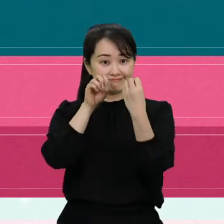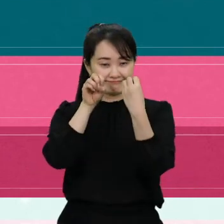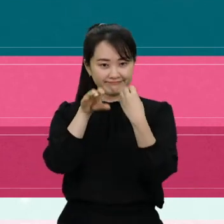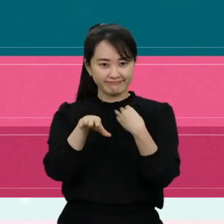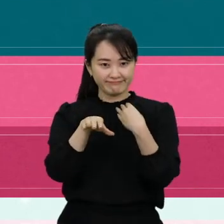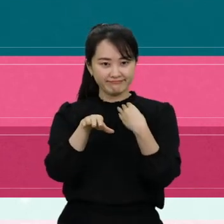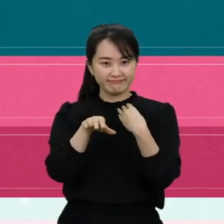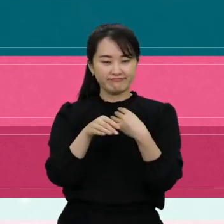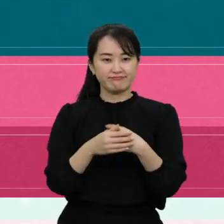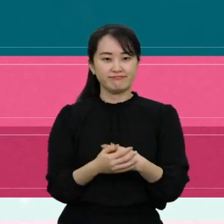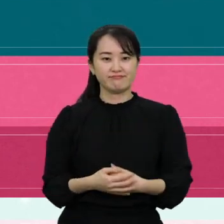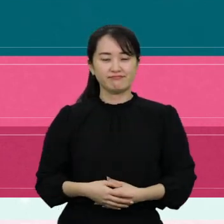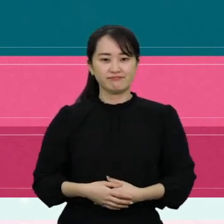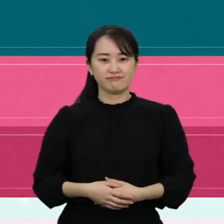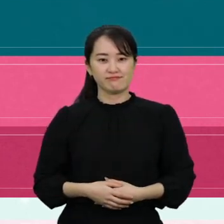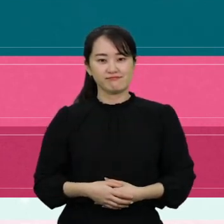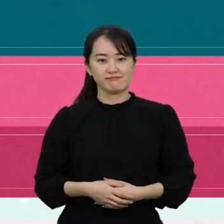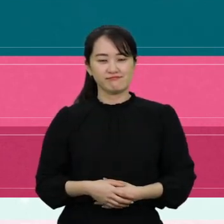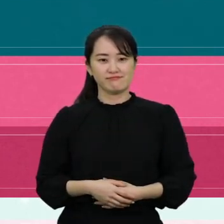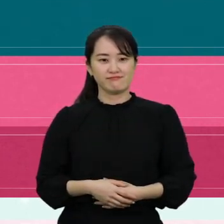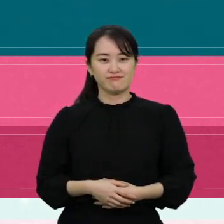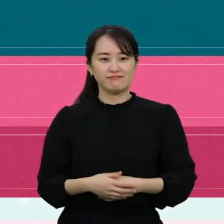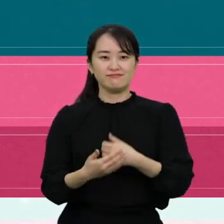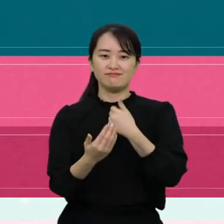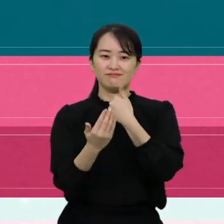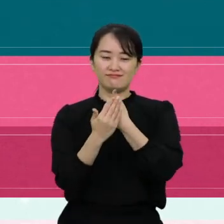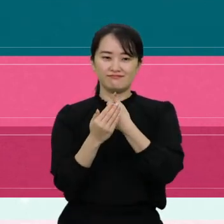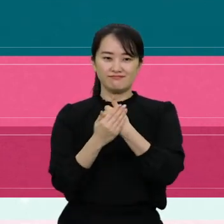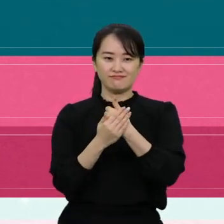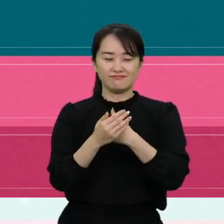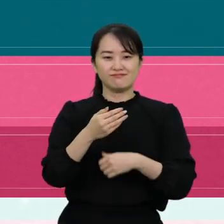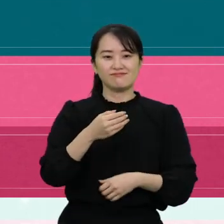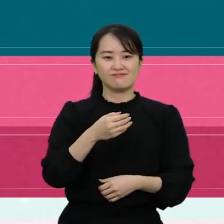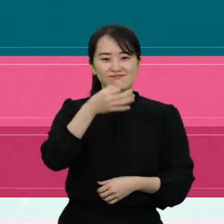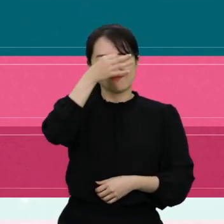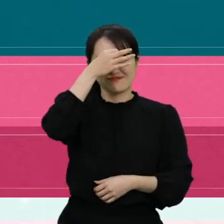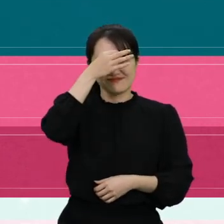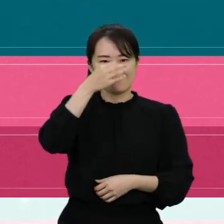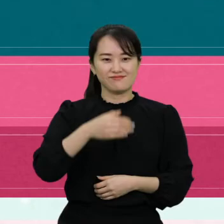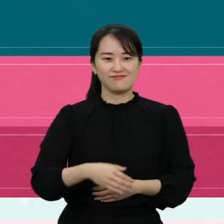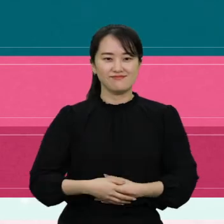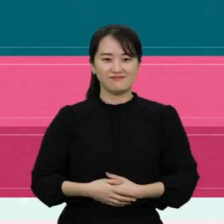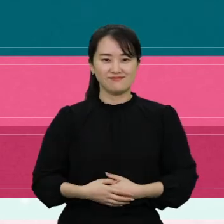정답은? 맞아요. 보조기술에 해당해요.